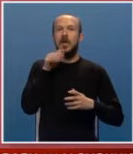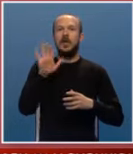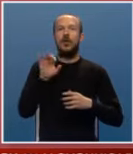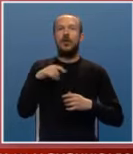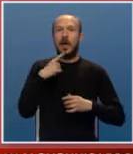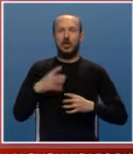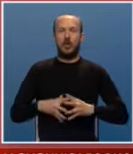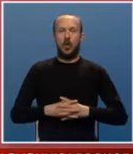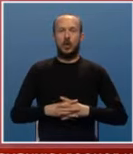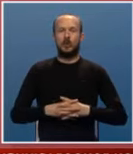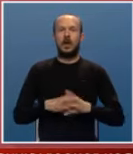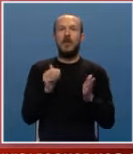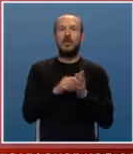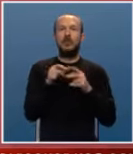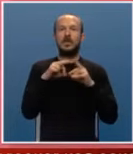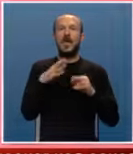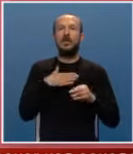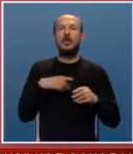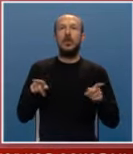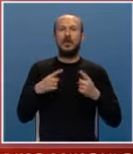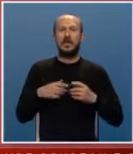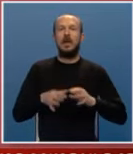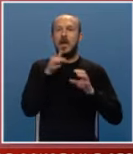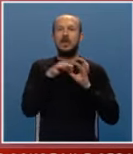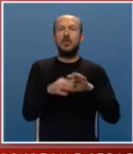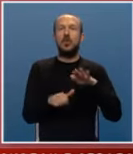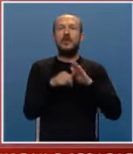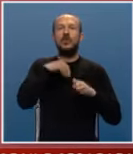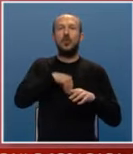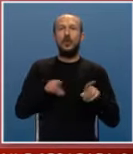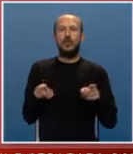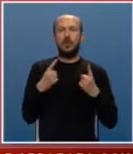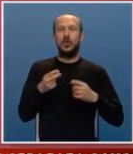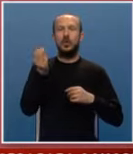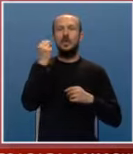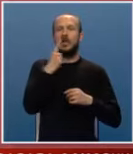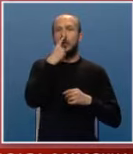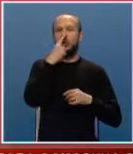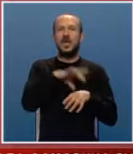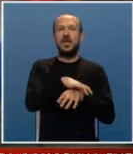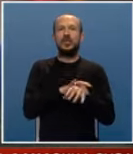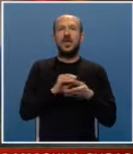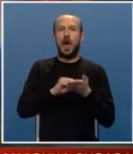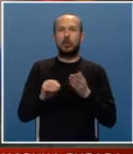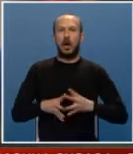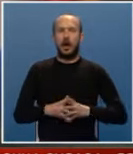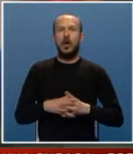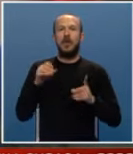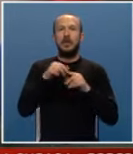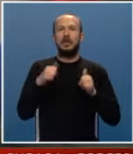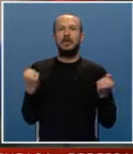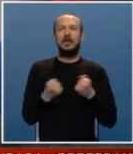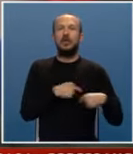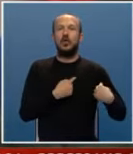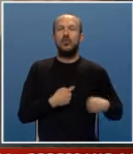potrebu sa našim koncertom. Izvadimo uglavnom duhovnu muziku srpskih, ruskih, grčkih autora. Od danas je